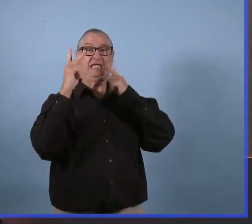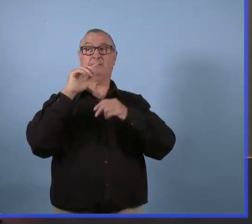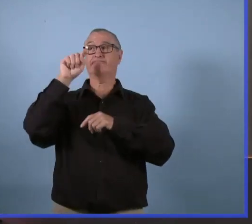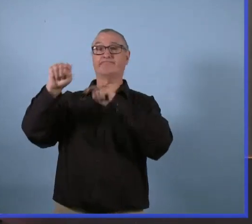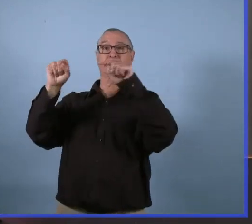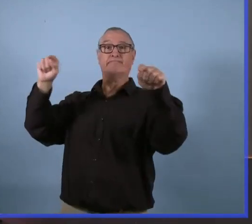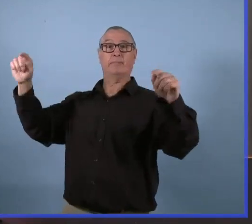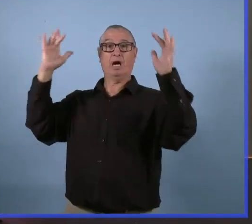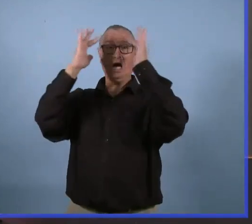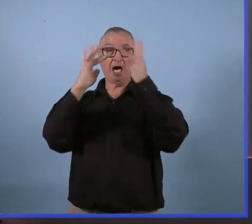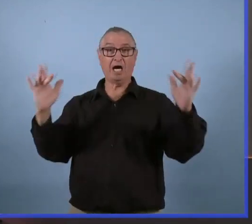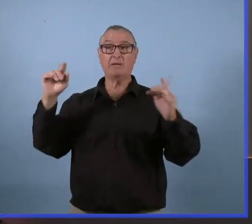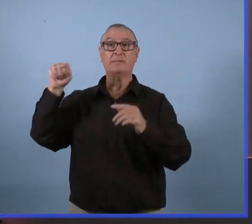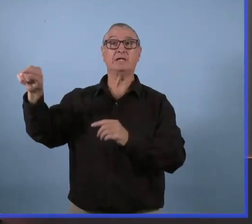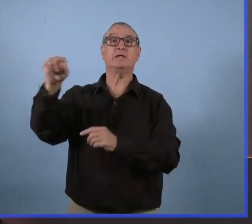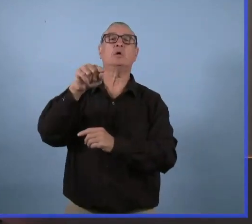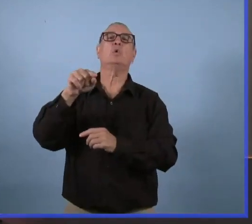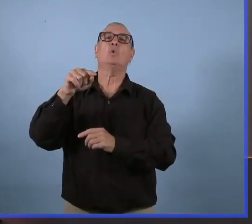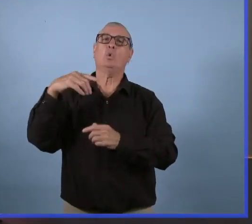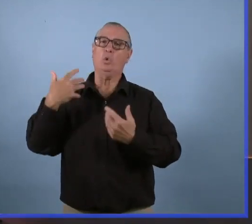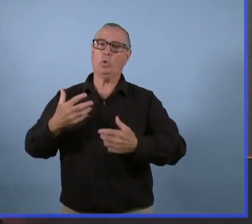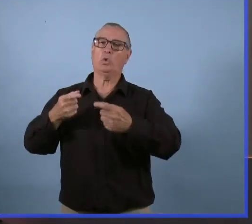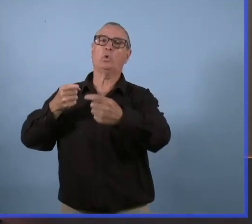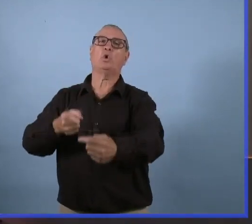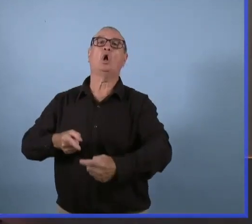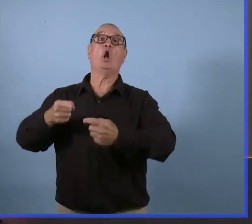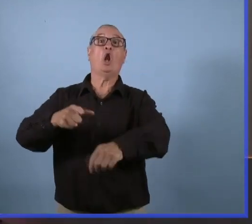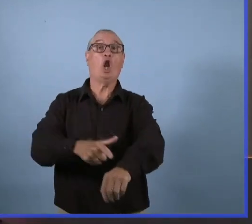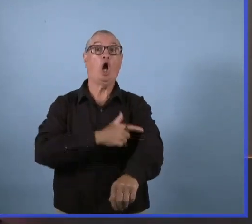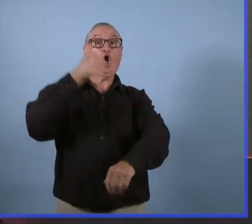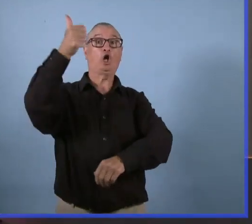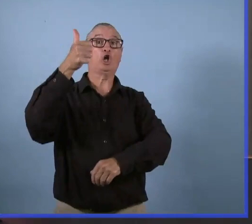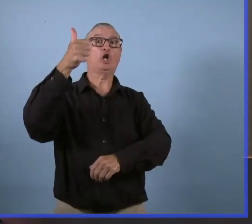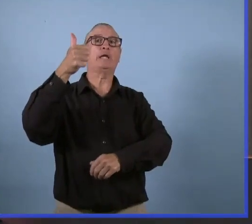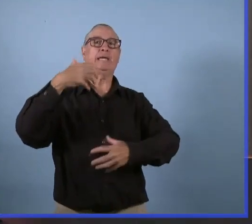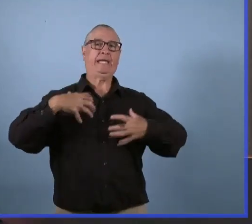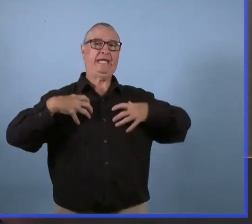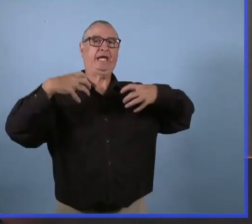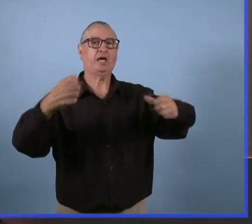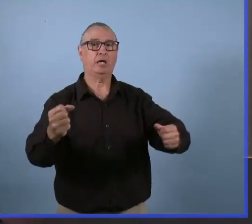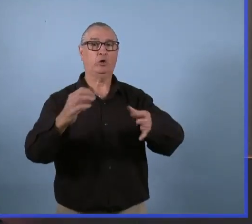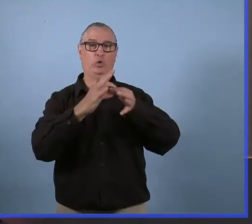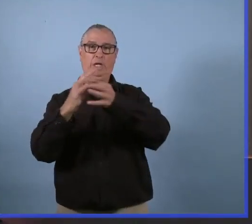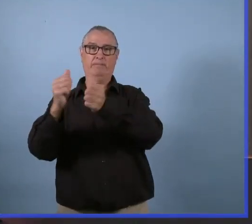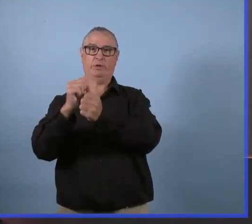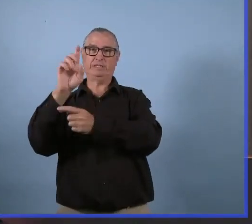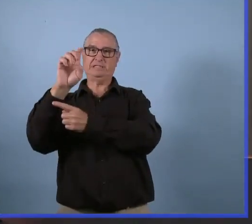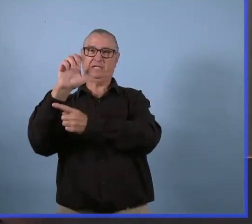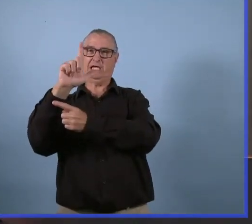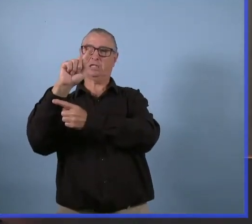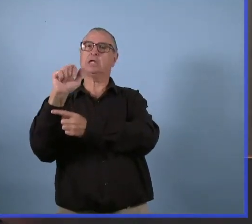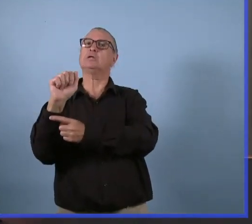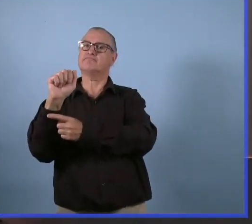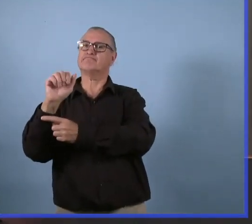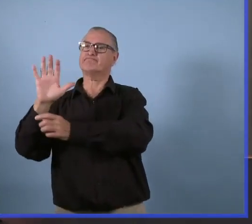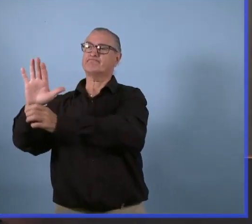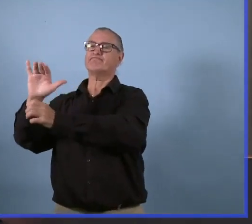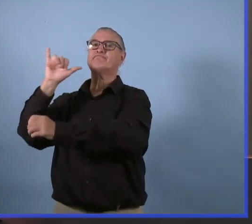plus importants. Donc, on apprend des autres endroits où il y a plus de renseignements et plus de données par rapport au variant Delta.